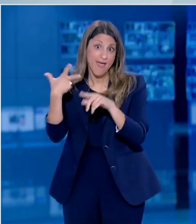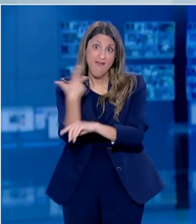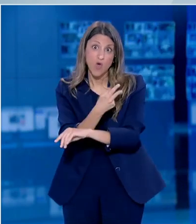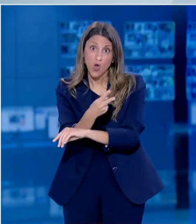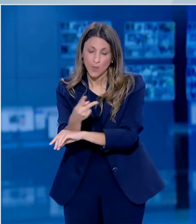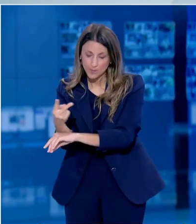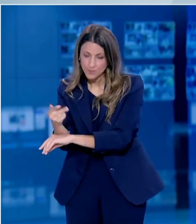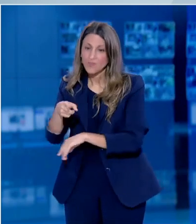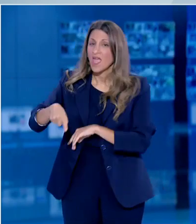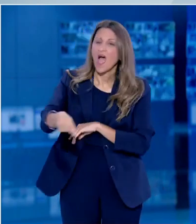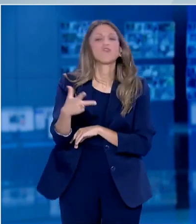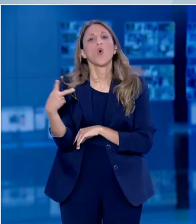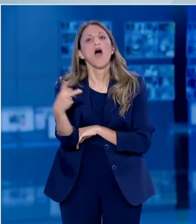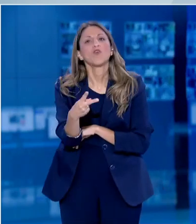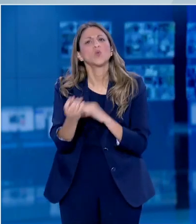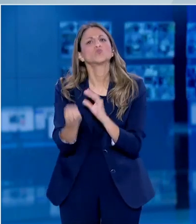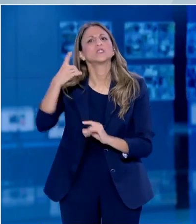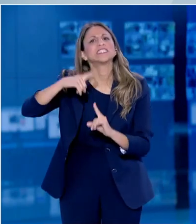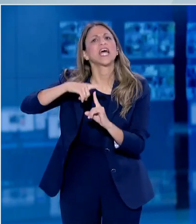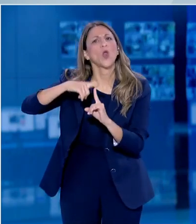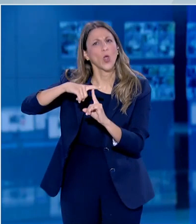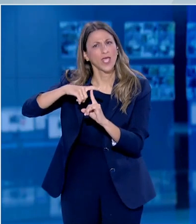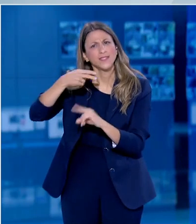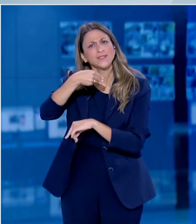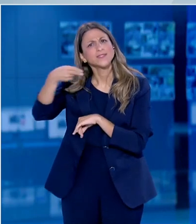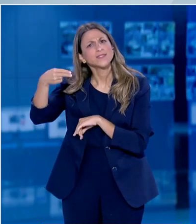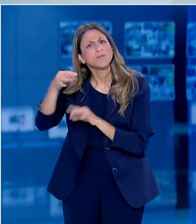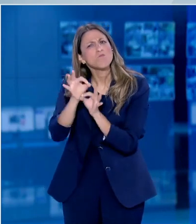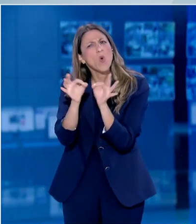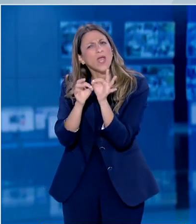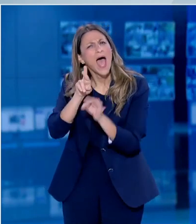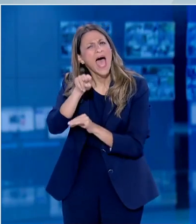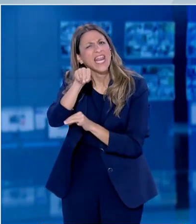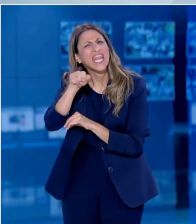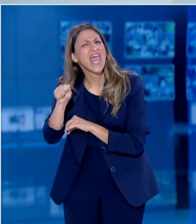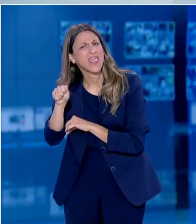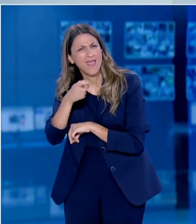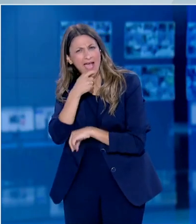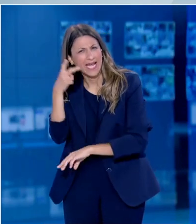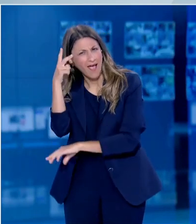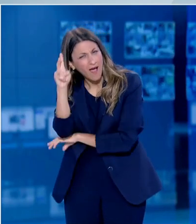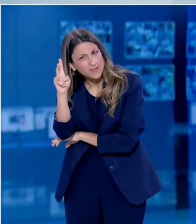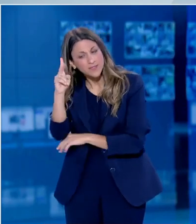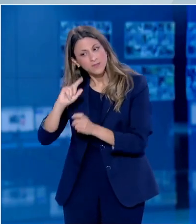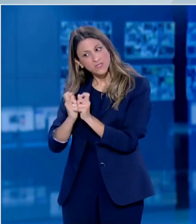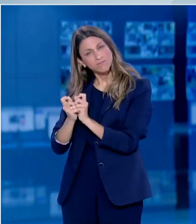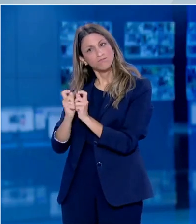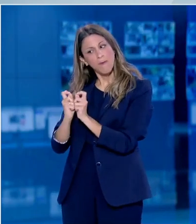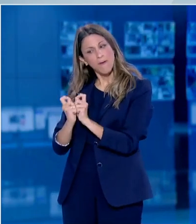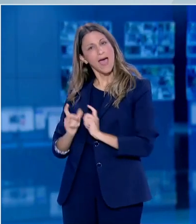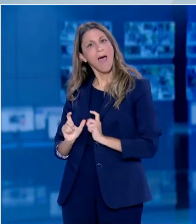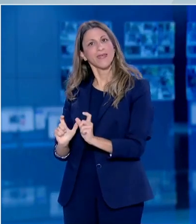Το συγκεκριμένο εμβόλιο βασίζεται σε μια νέα τεχνολογία όπου μόρια messenger RNA κατευθύνουν τα κύτταρα του οργανισμού στην παραγωγή αντισωμάτων.